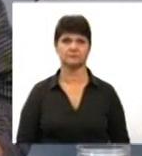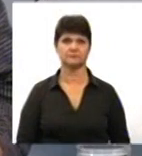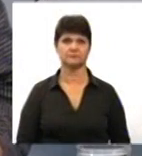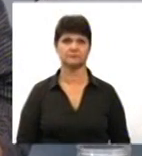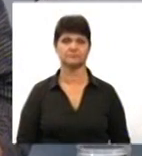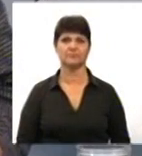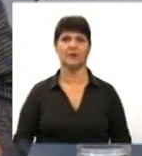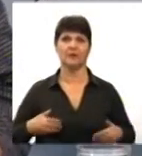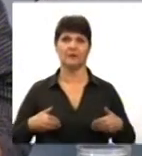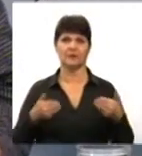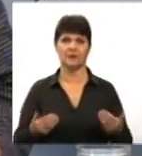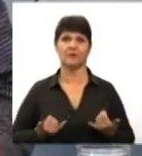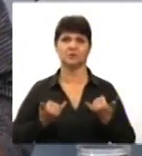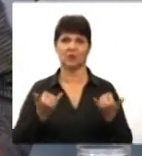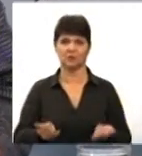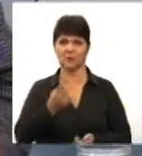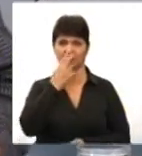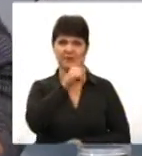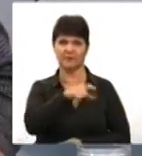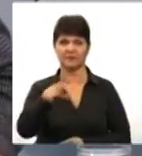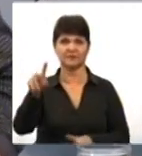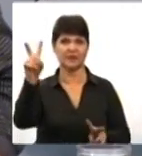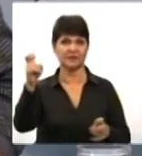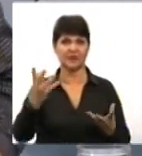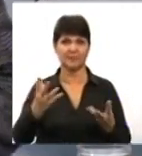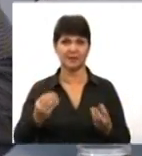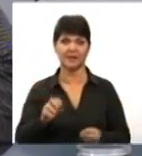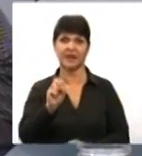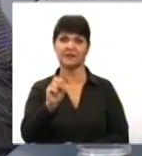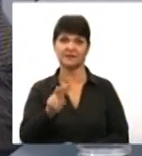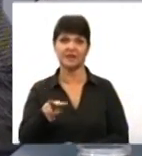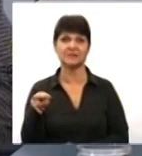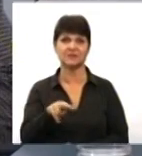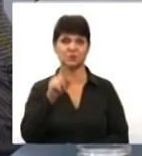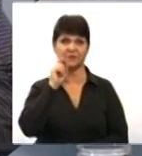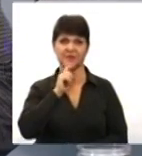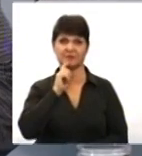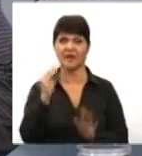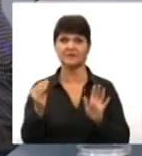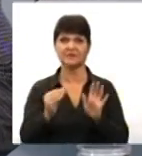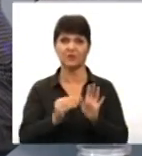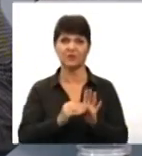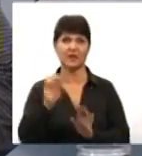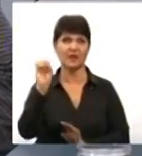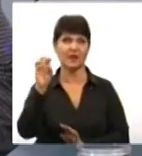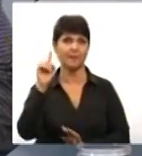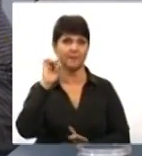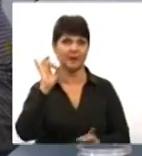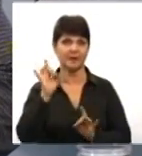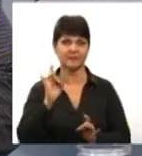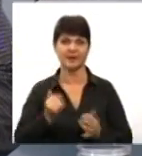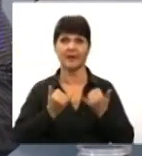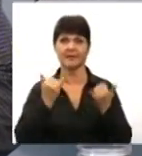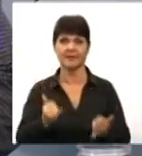Вітаю, шановні глядачі. Тема дня в прямому ефірі. 12 листопада. У Вінниці встановили маячки для навігації незрячих.